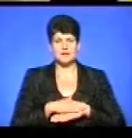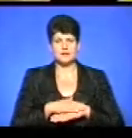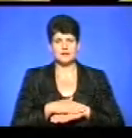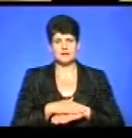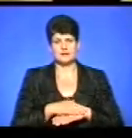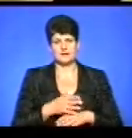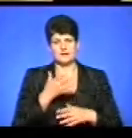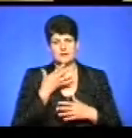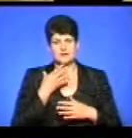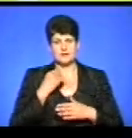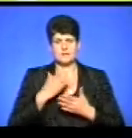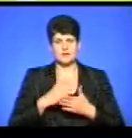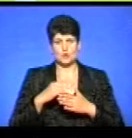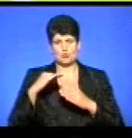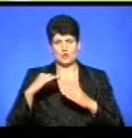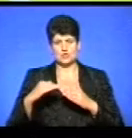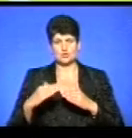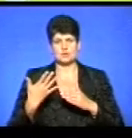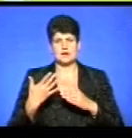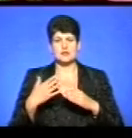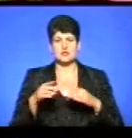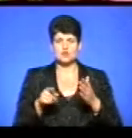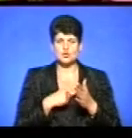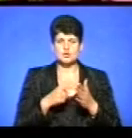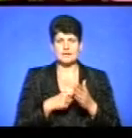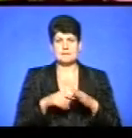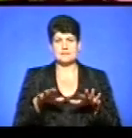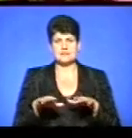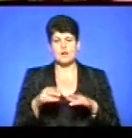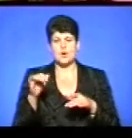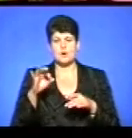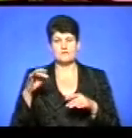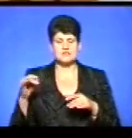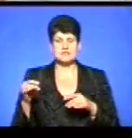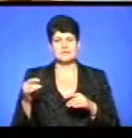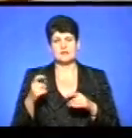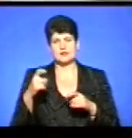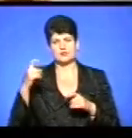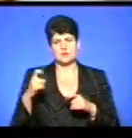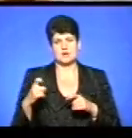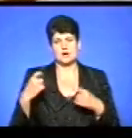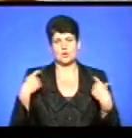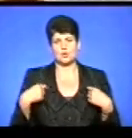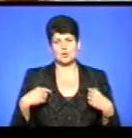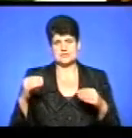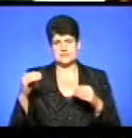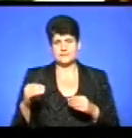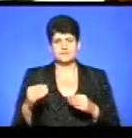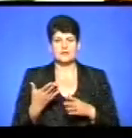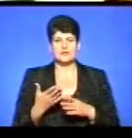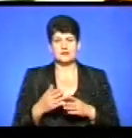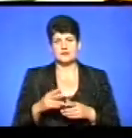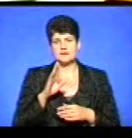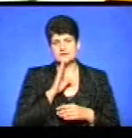кольору мають поличку для книжок і зошитів, місце для олівців, гачок для рюкзаків. Першокласниці Марта Шкварко і Діана Паук